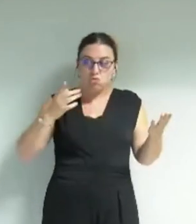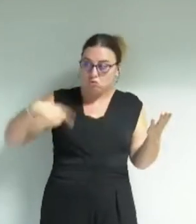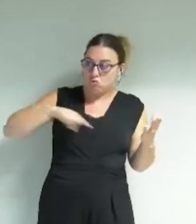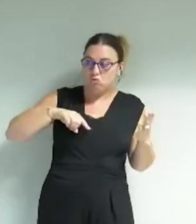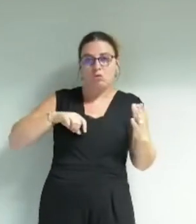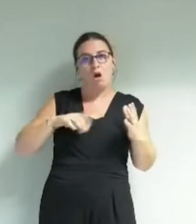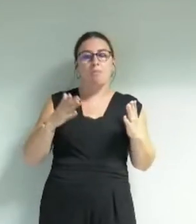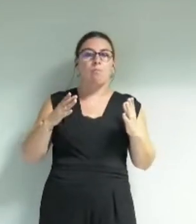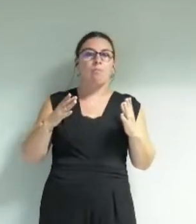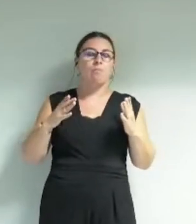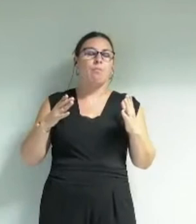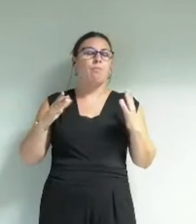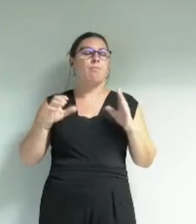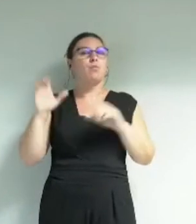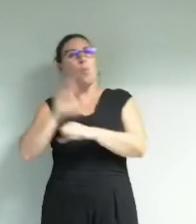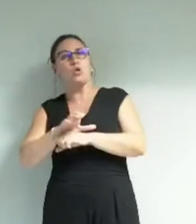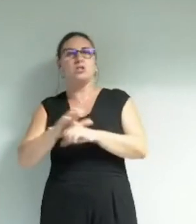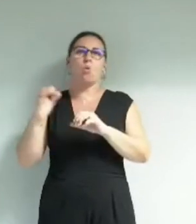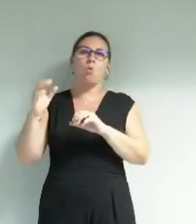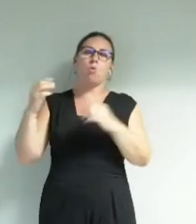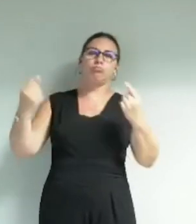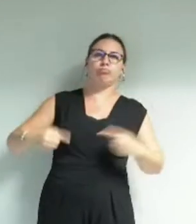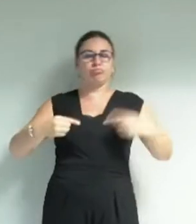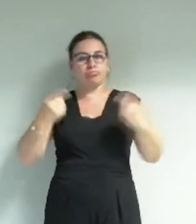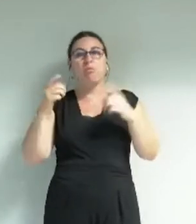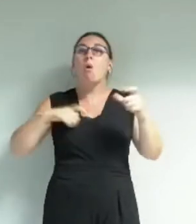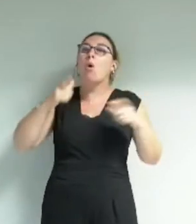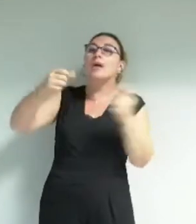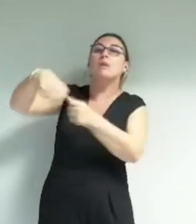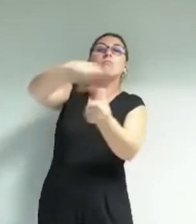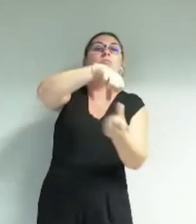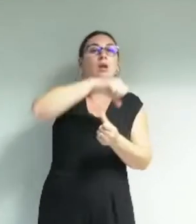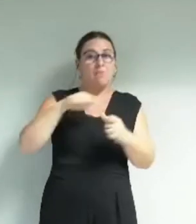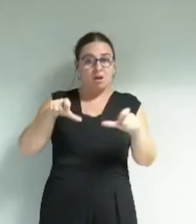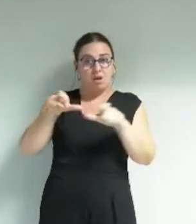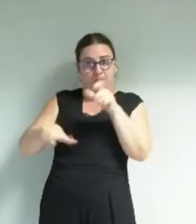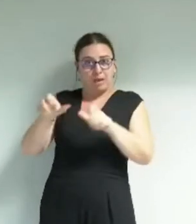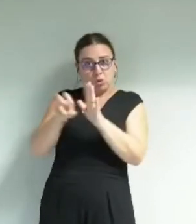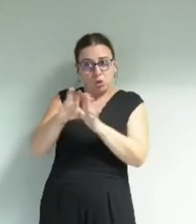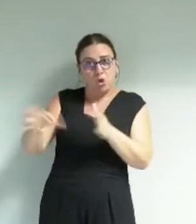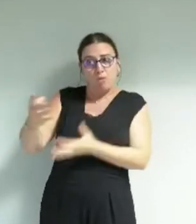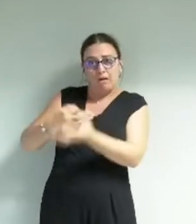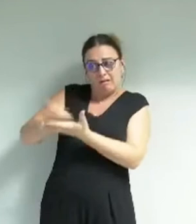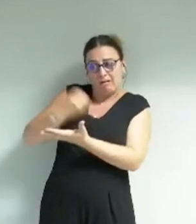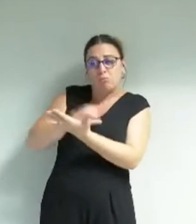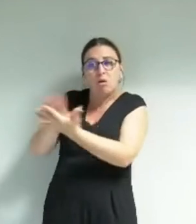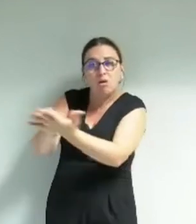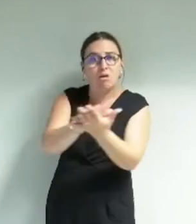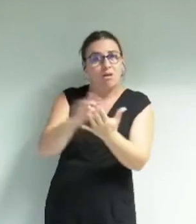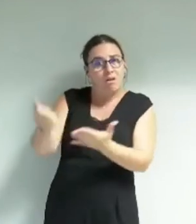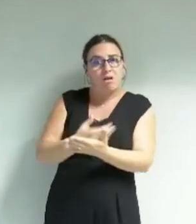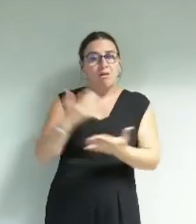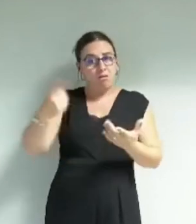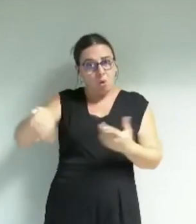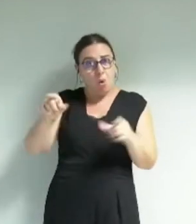'opposition et tous les collègues qui sont intervenus et les grenoblois nous le disent sur le terrain ils aimeraient avoir une